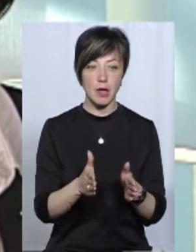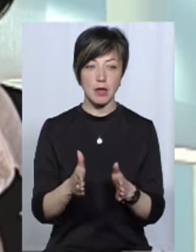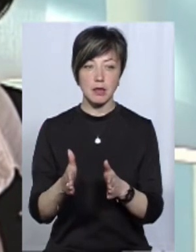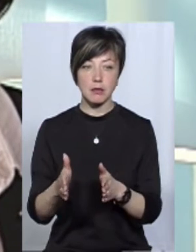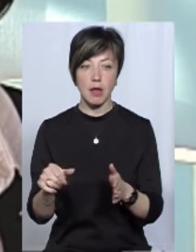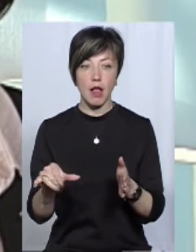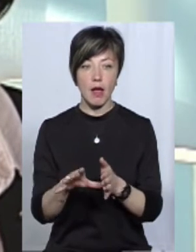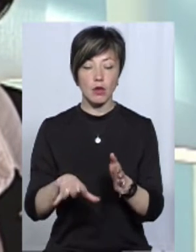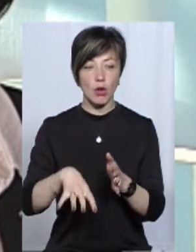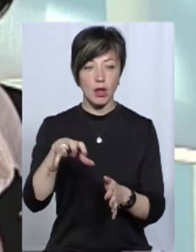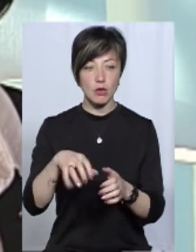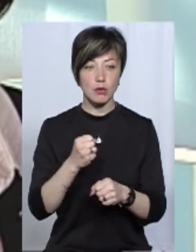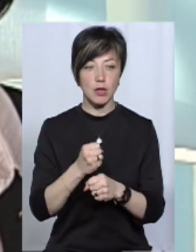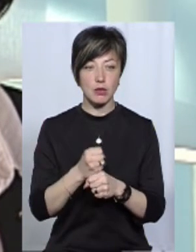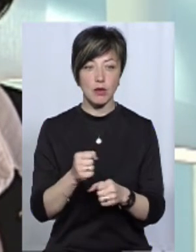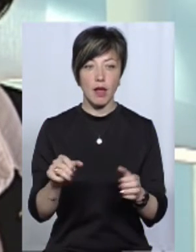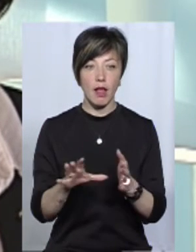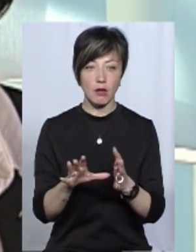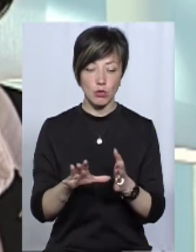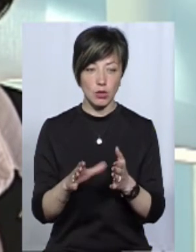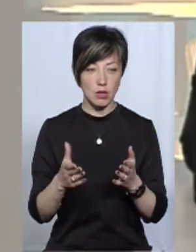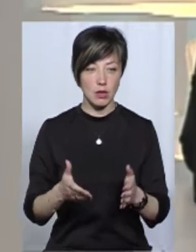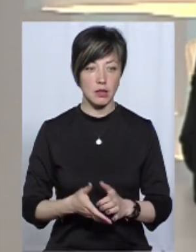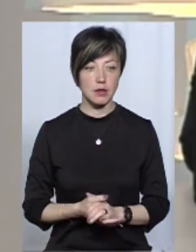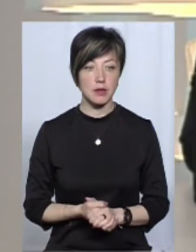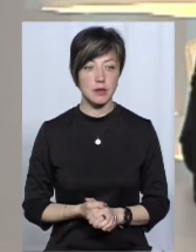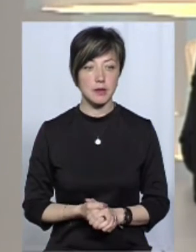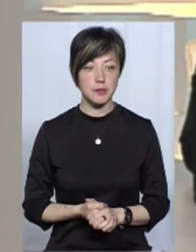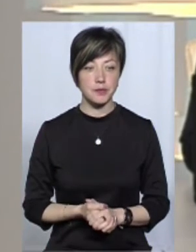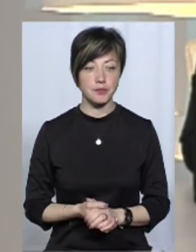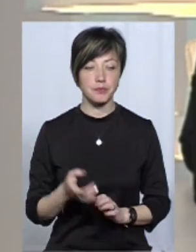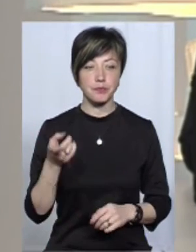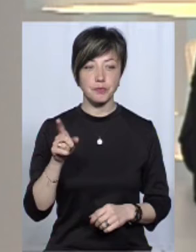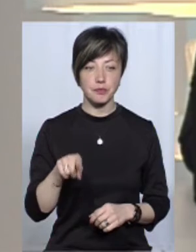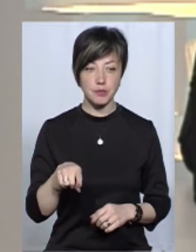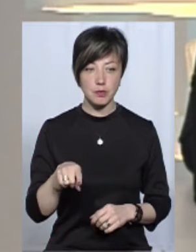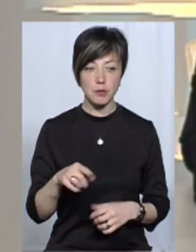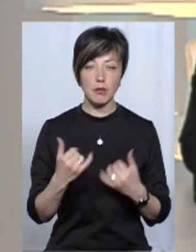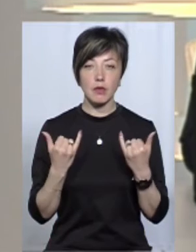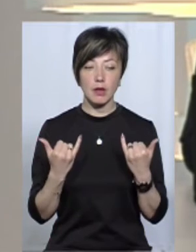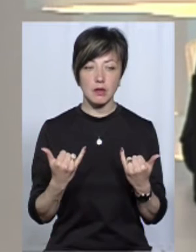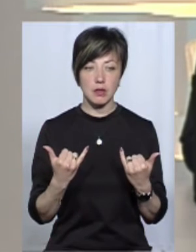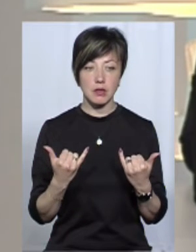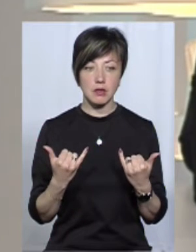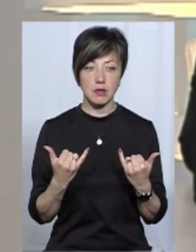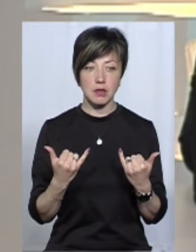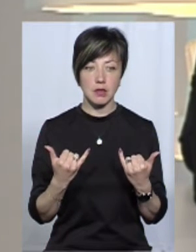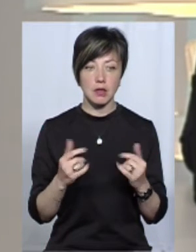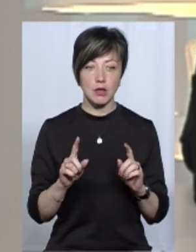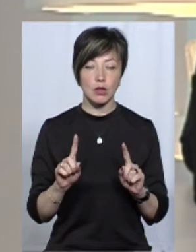електронасос, який працює від електроенергії. Тому зараз дуже